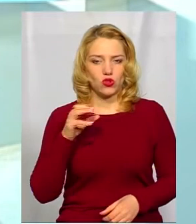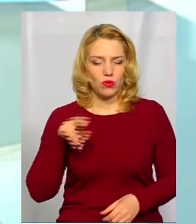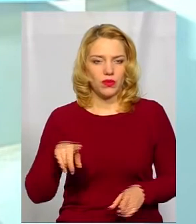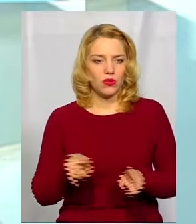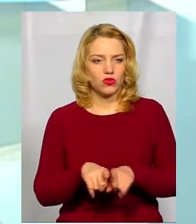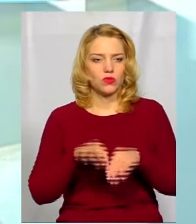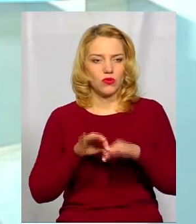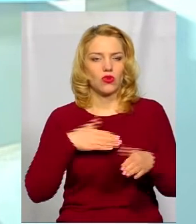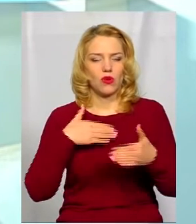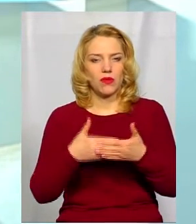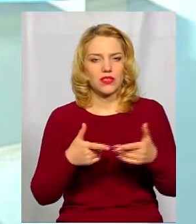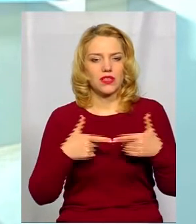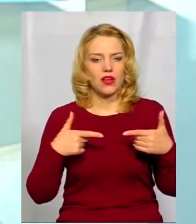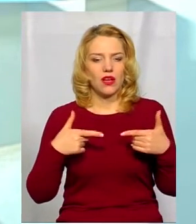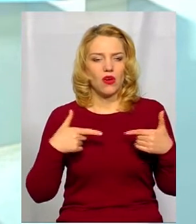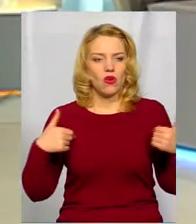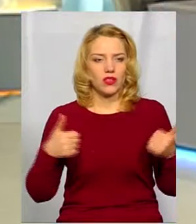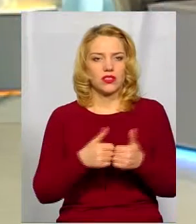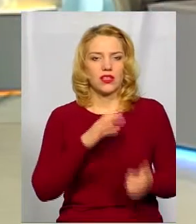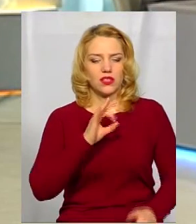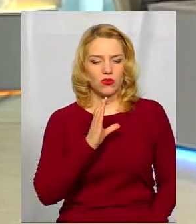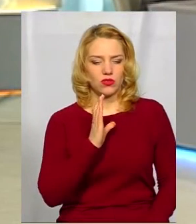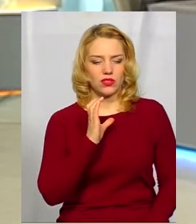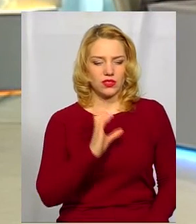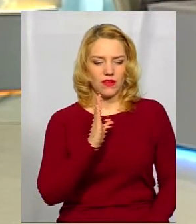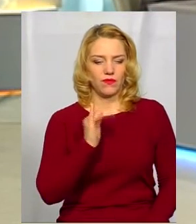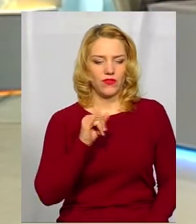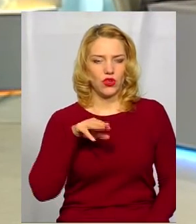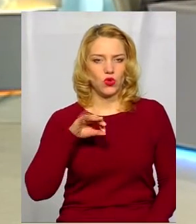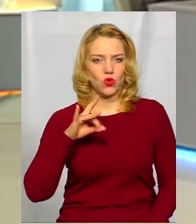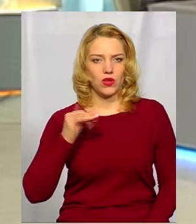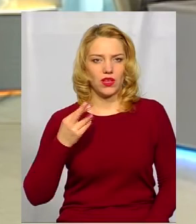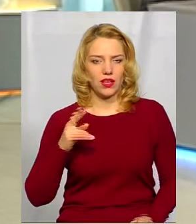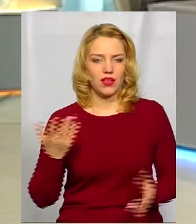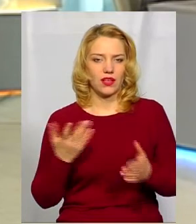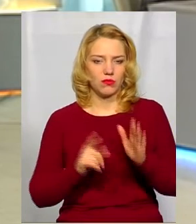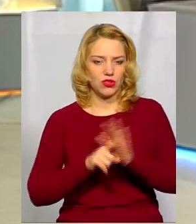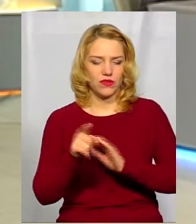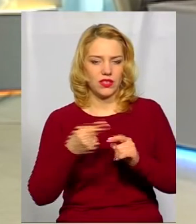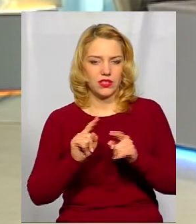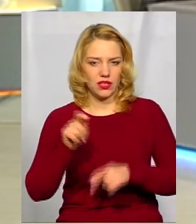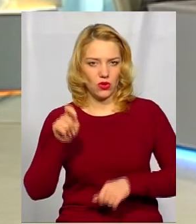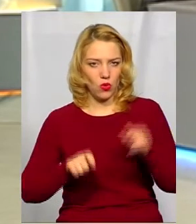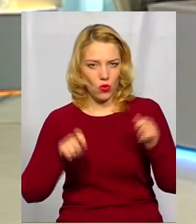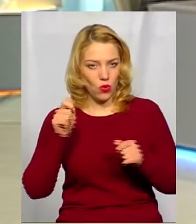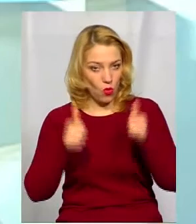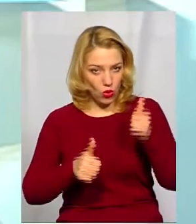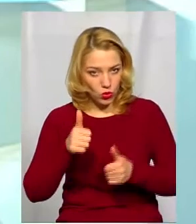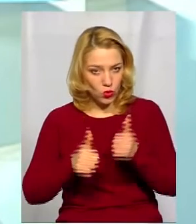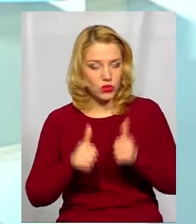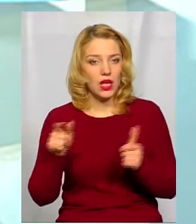також і громадська організація «Освіторія», яка започаткувала цей конкурс «Teacher Global Price Ukraine», і які